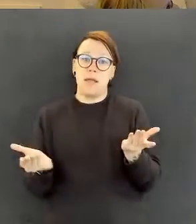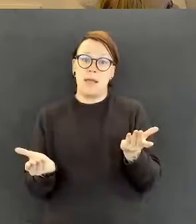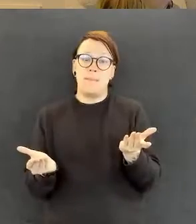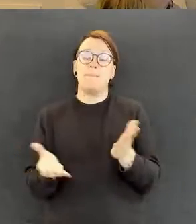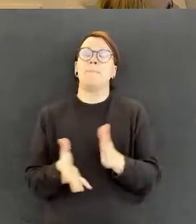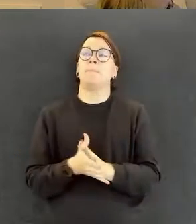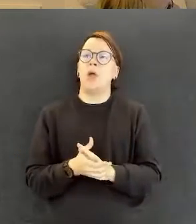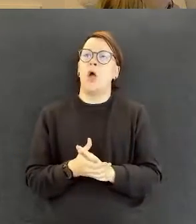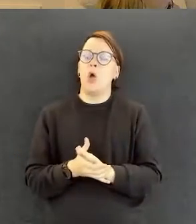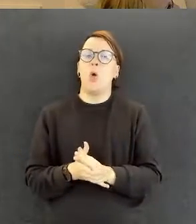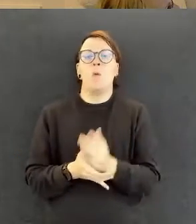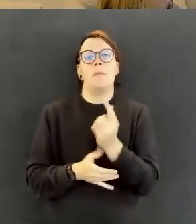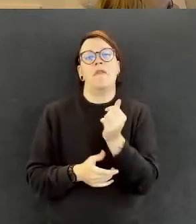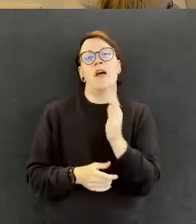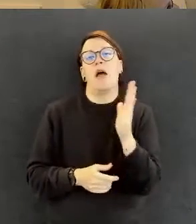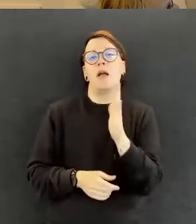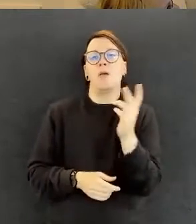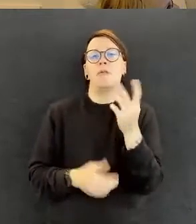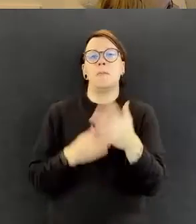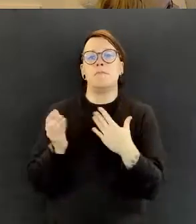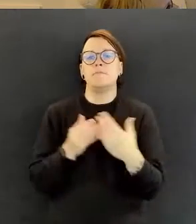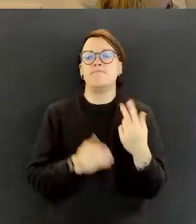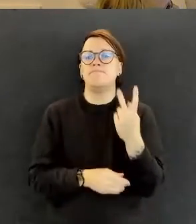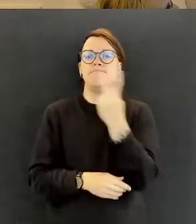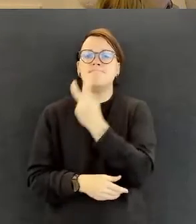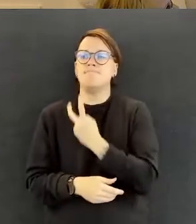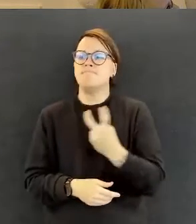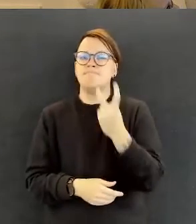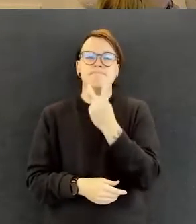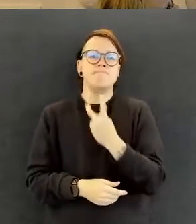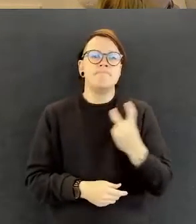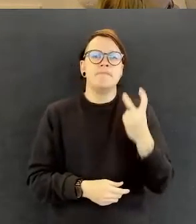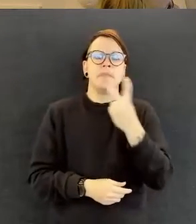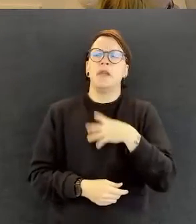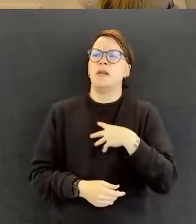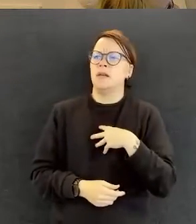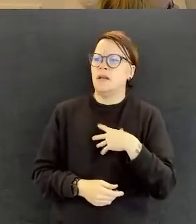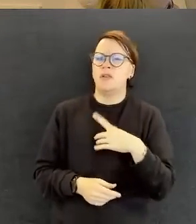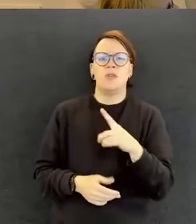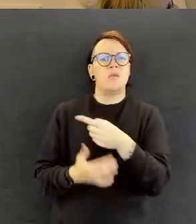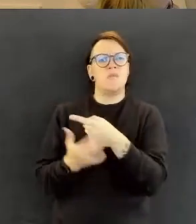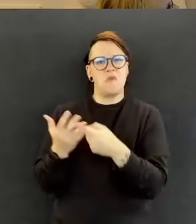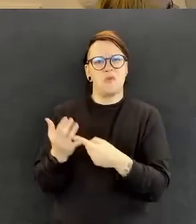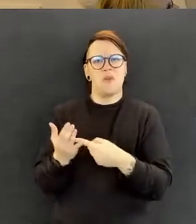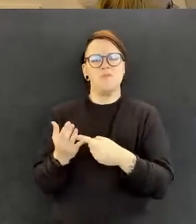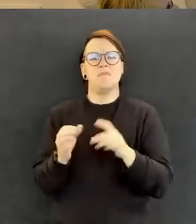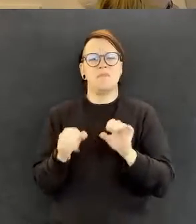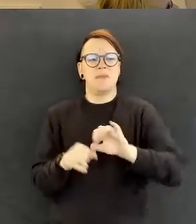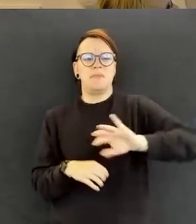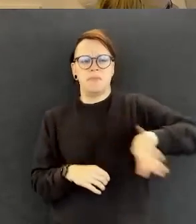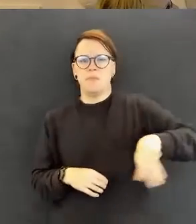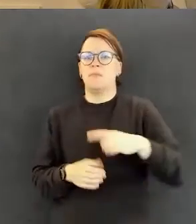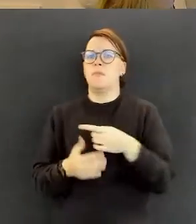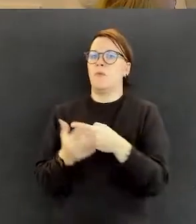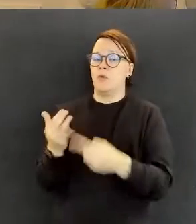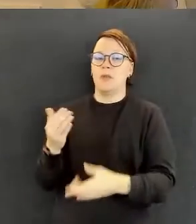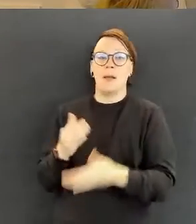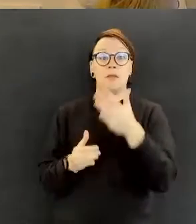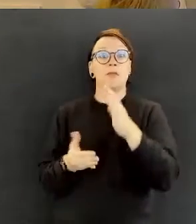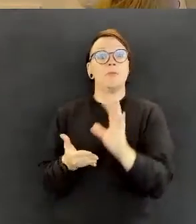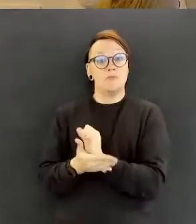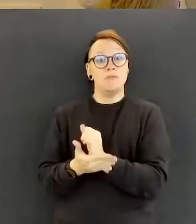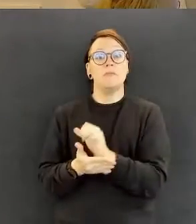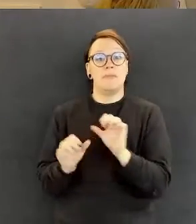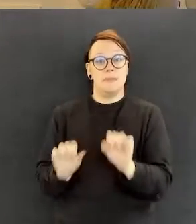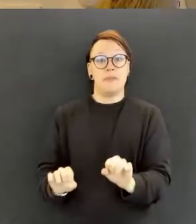aikaa töitä haettua, niin totesin, että nyt tarvitsee tehdä jotakin muuta ja keksiä muita ratkaisuja.